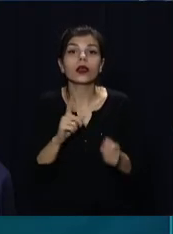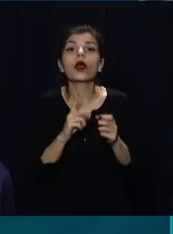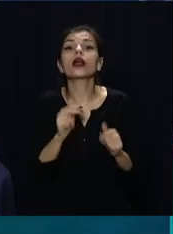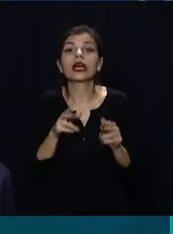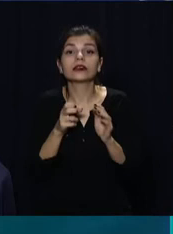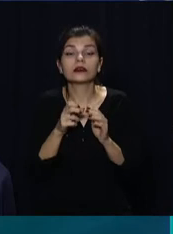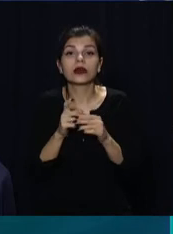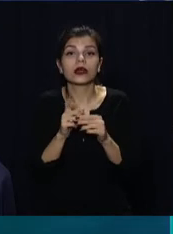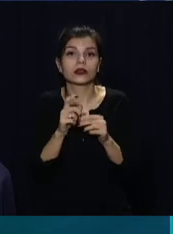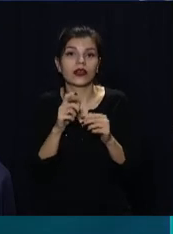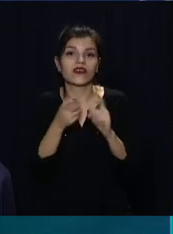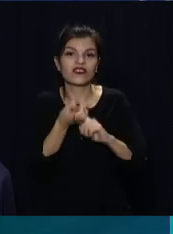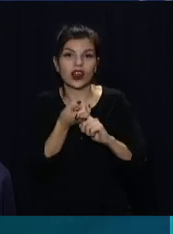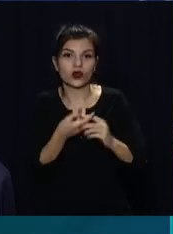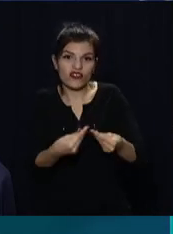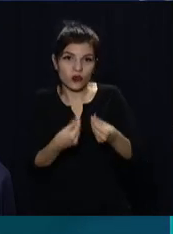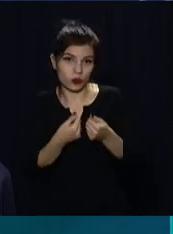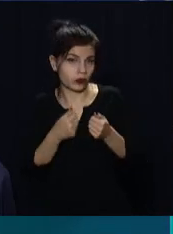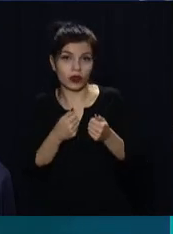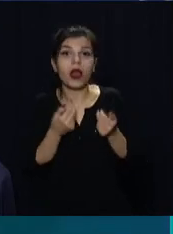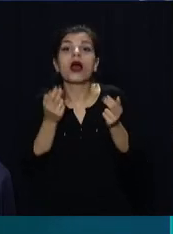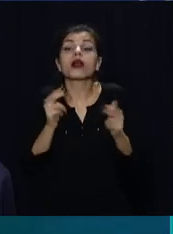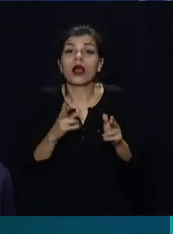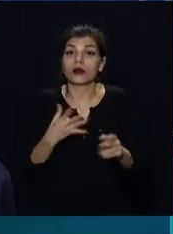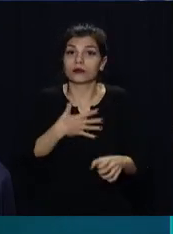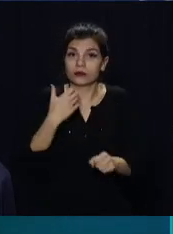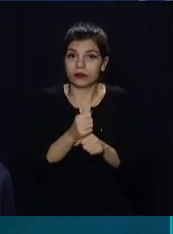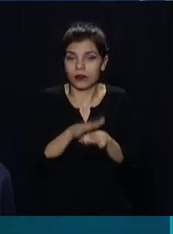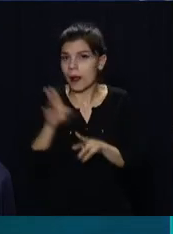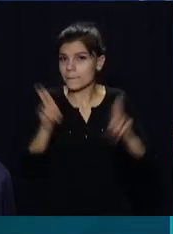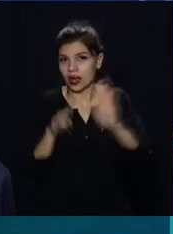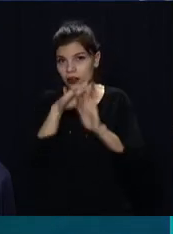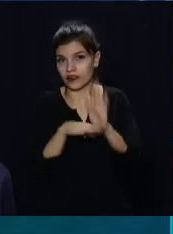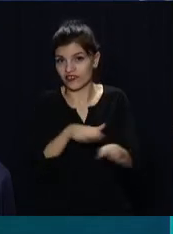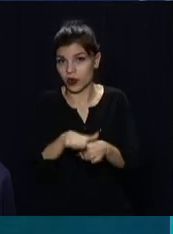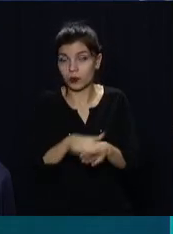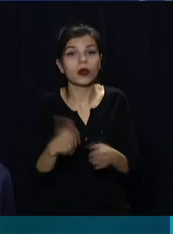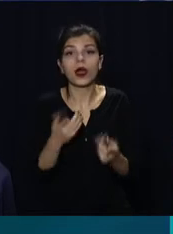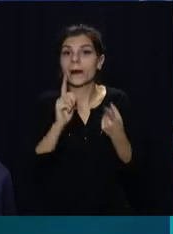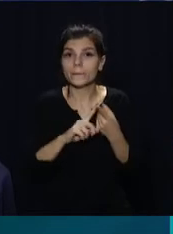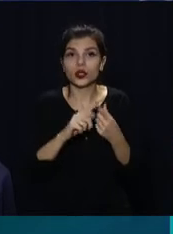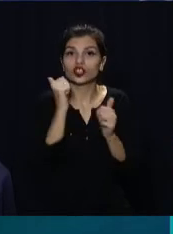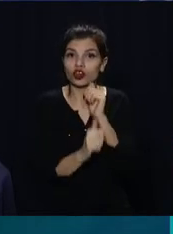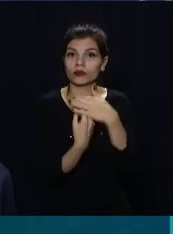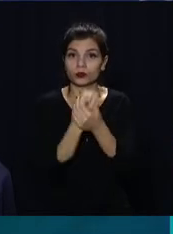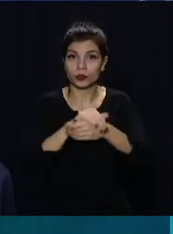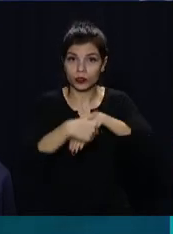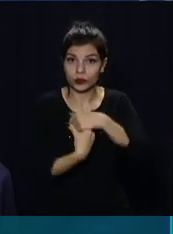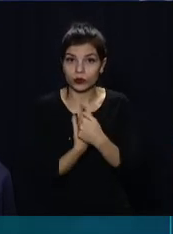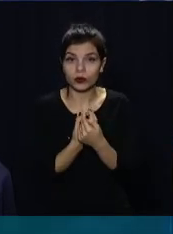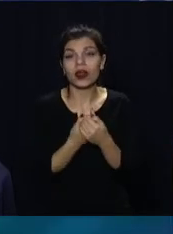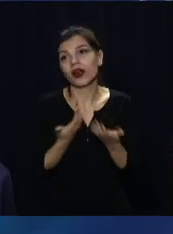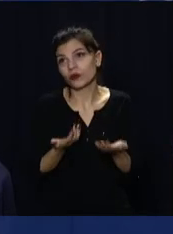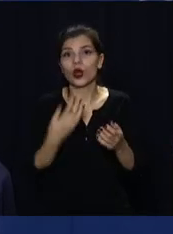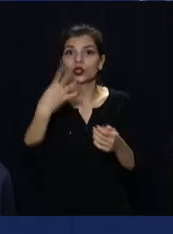спосіб запобігти інфікуванню – це уникати впливу вірусу. Для цього слід дотримуватися простих правил. По-перше,